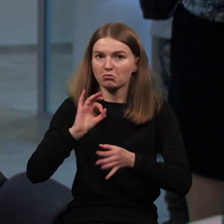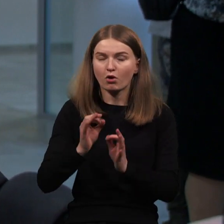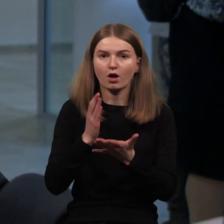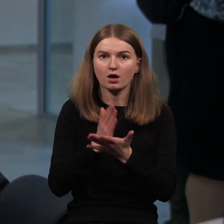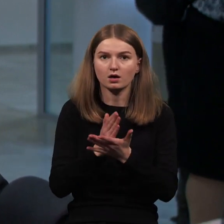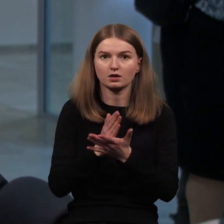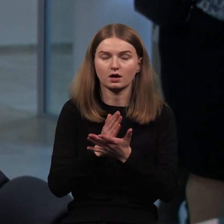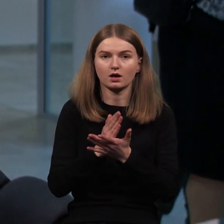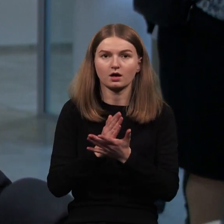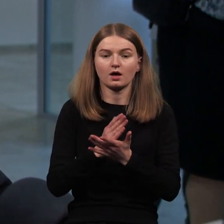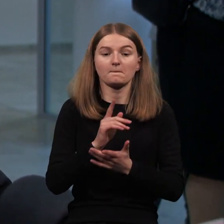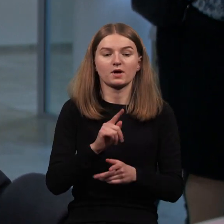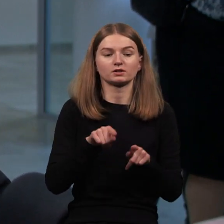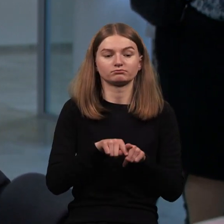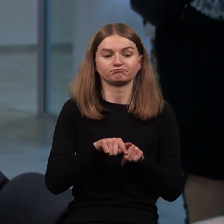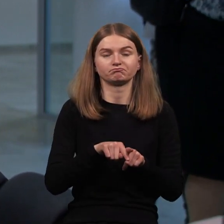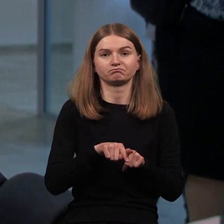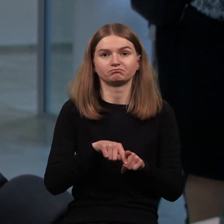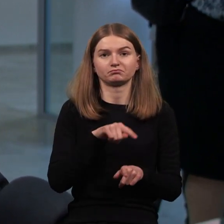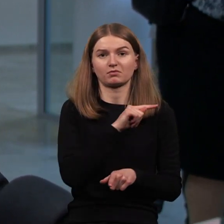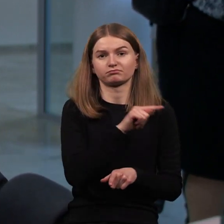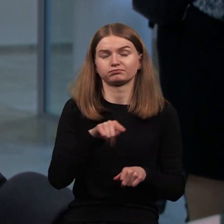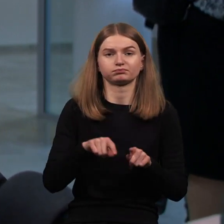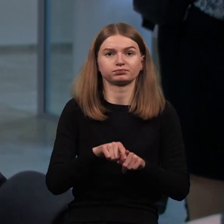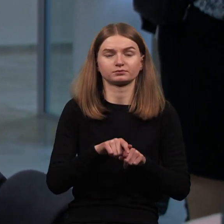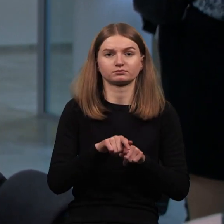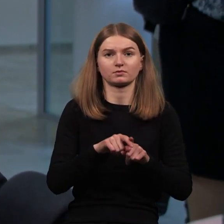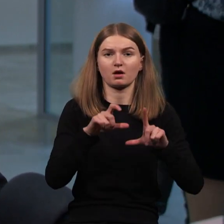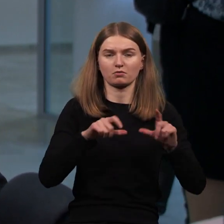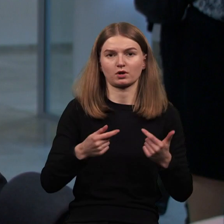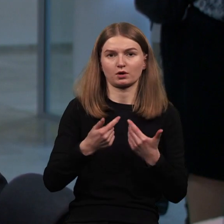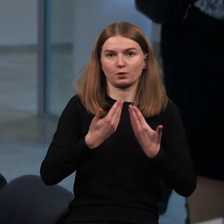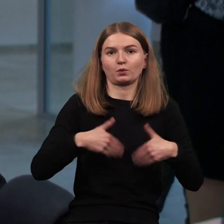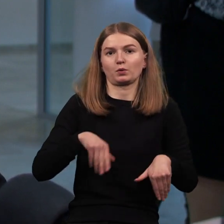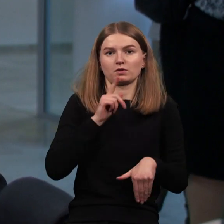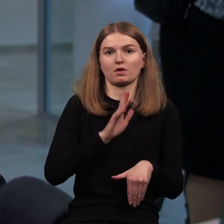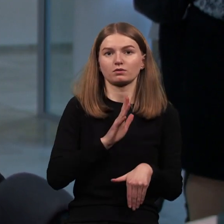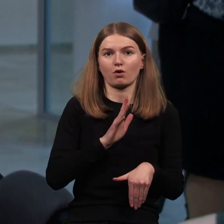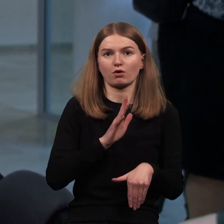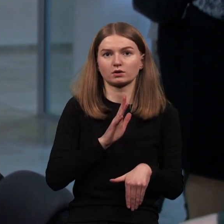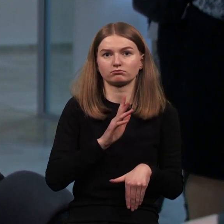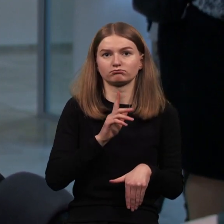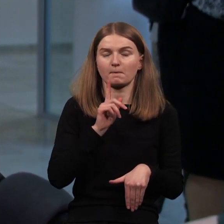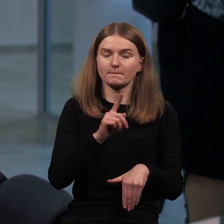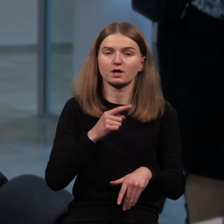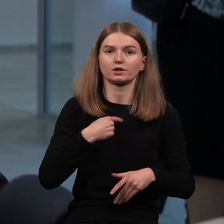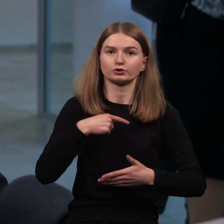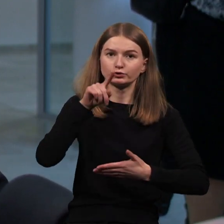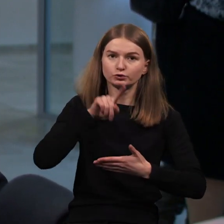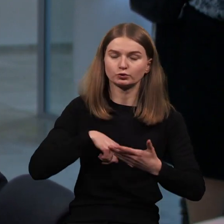tiesiog neveikimas, aplaidumas ir aš manau, kad laikas vis tik tai šį kartą atstovėti